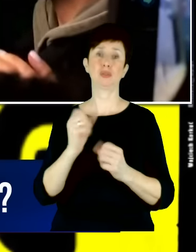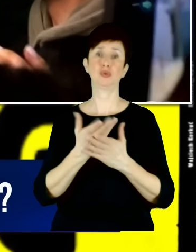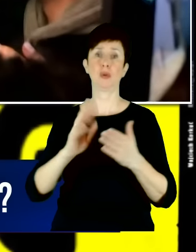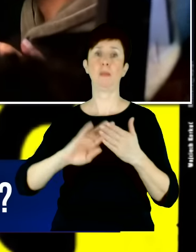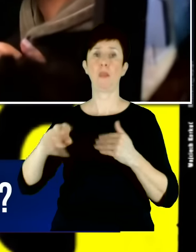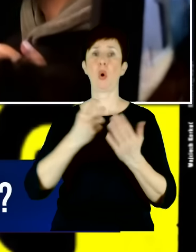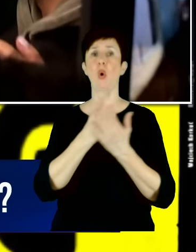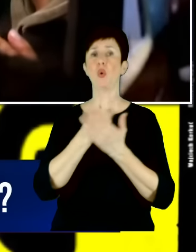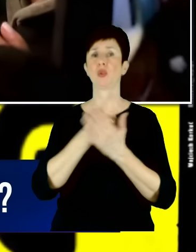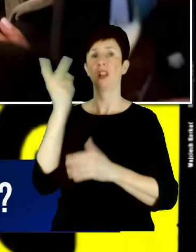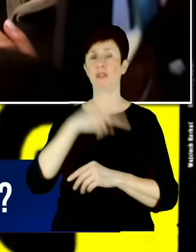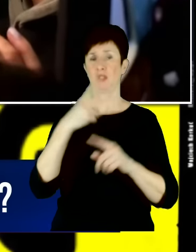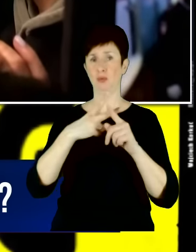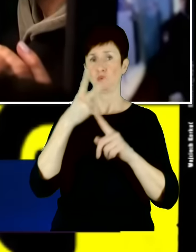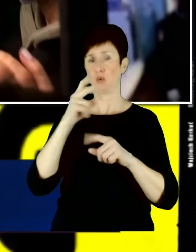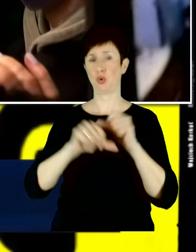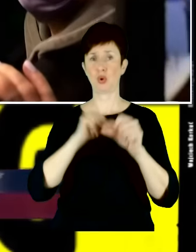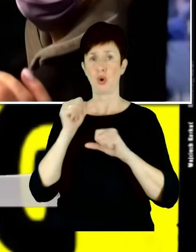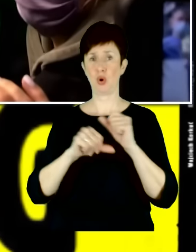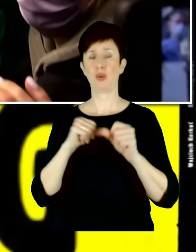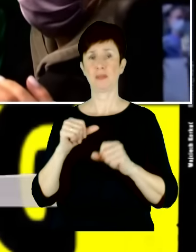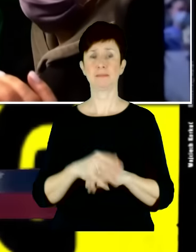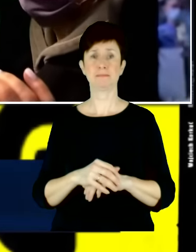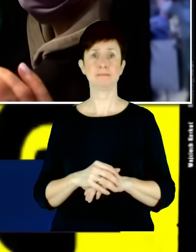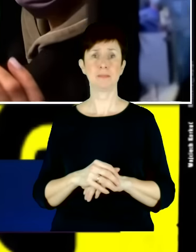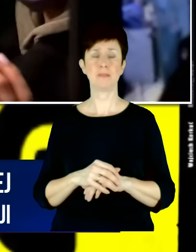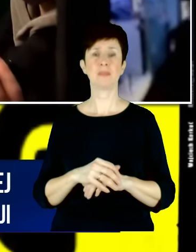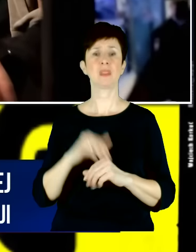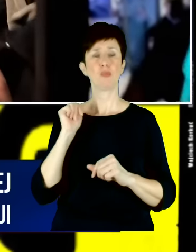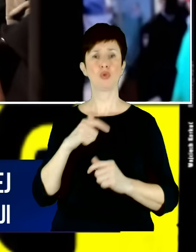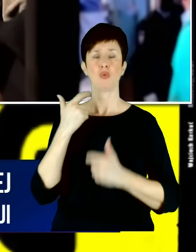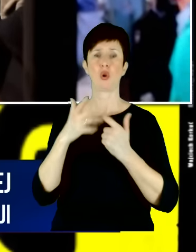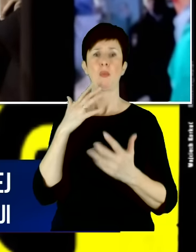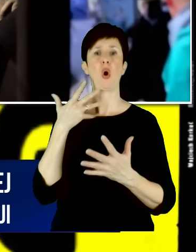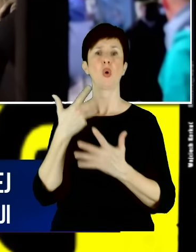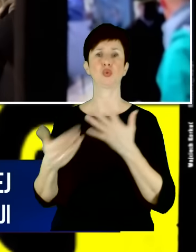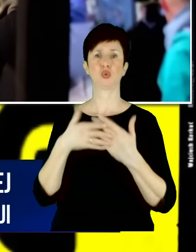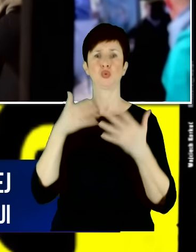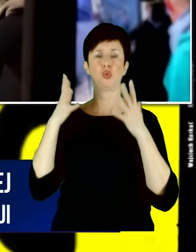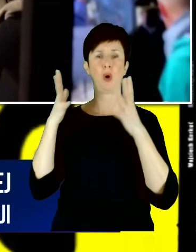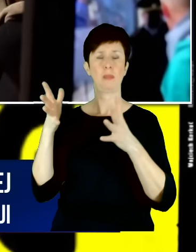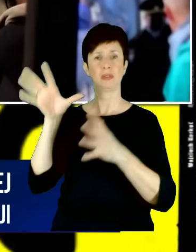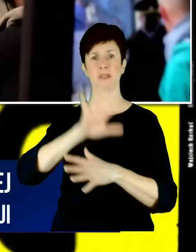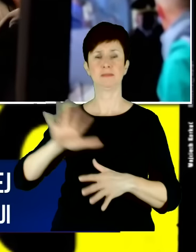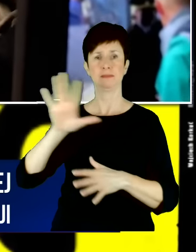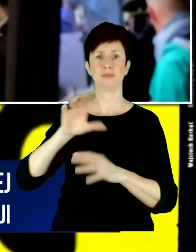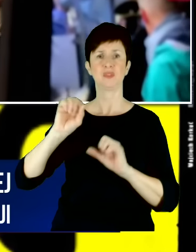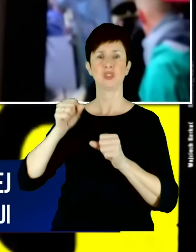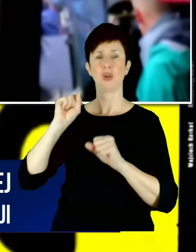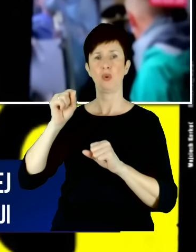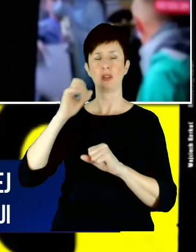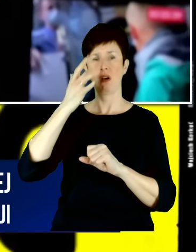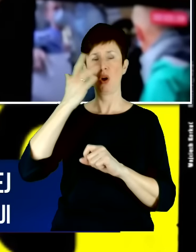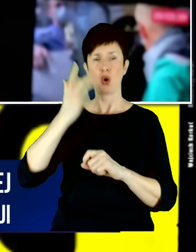roku, czyli zdecydowane osłabienie potencjału rosyjskiego, jeżeli chodzi o działania agresywne wobec innych